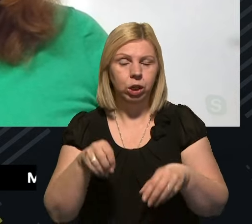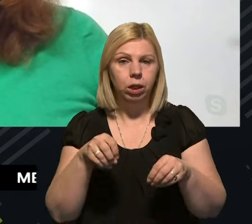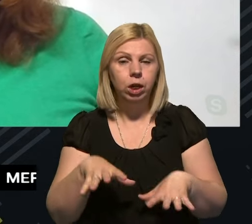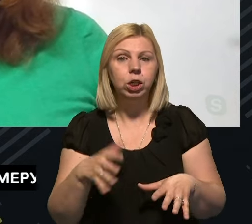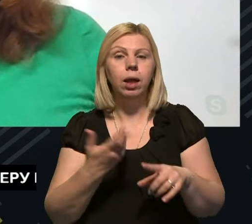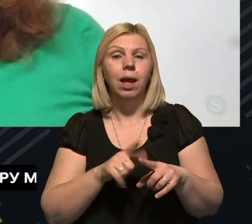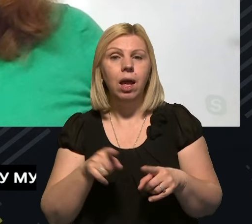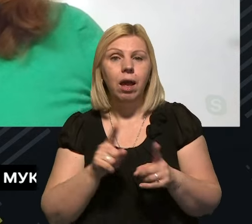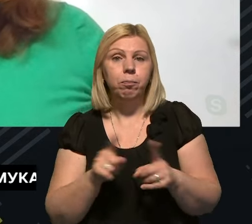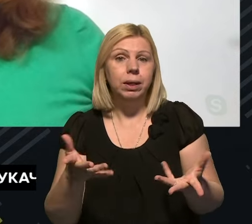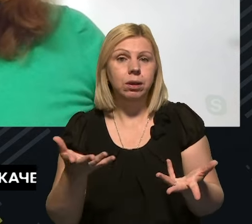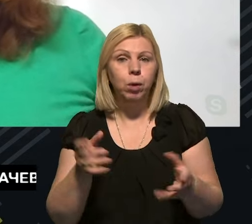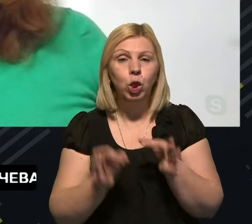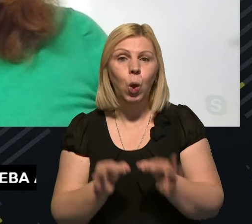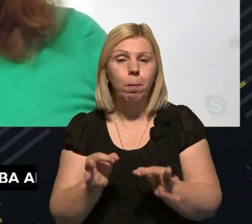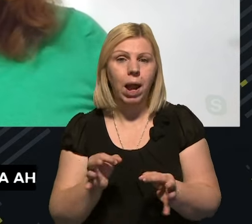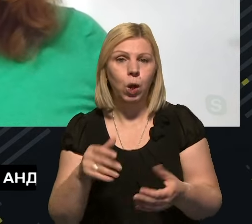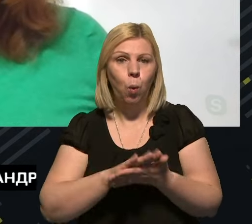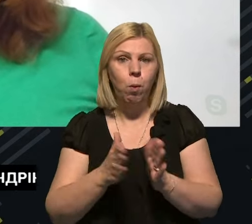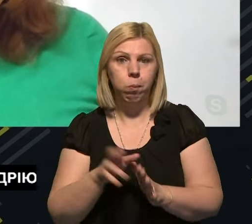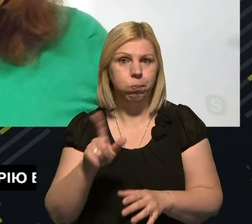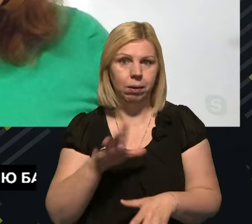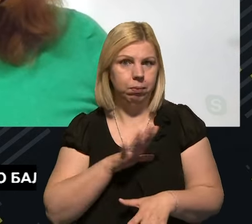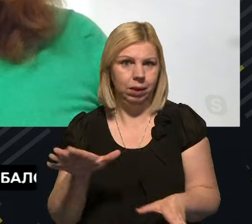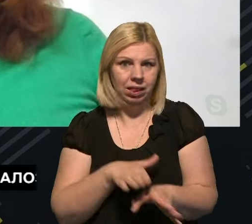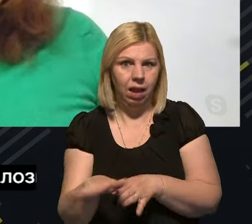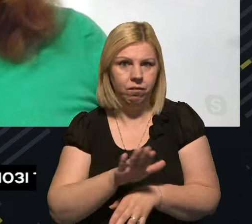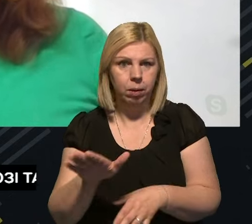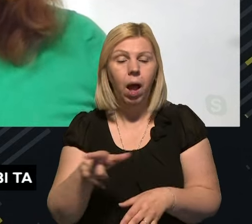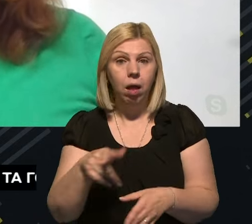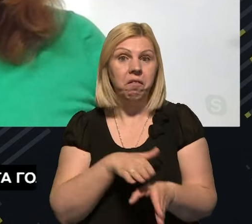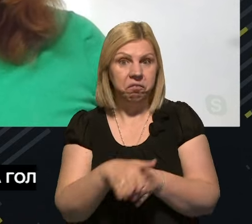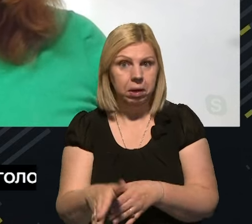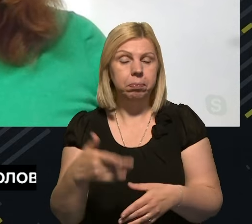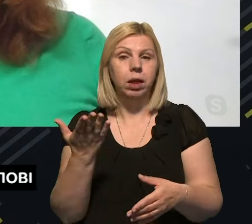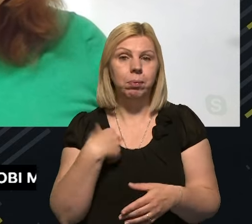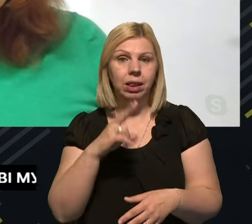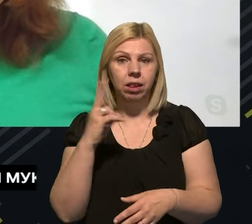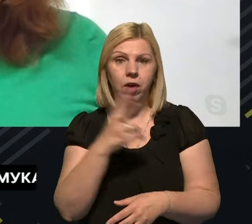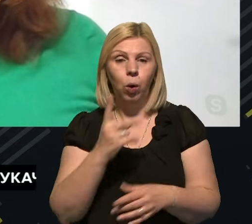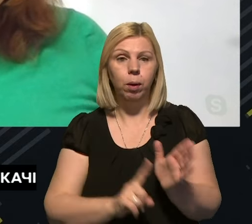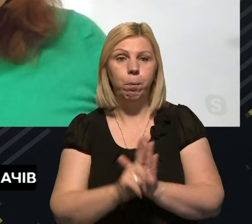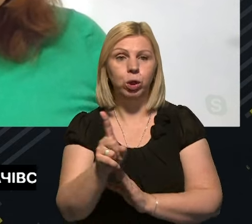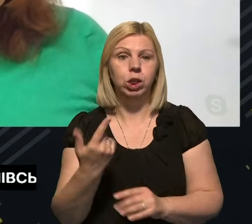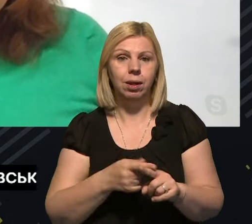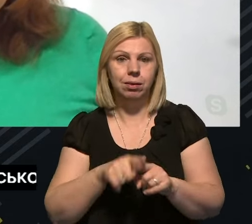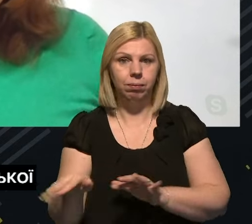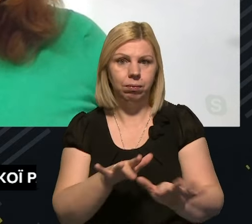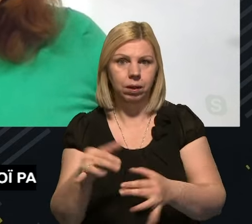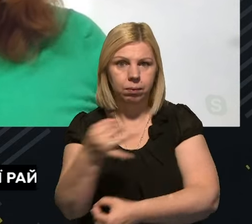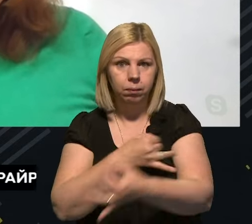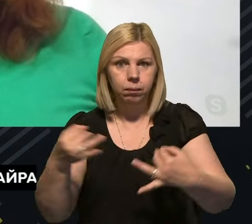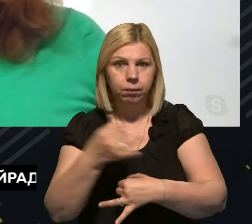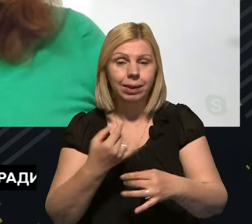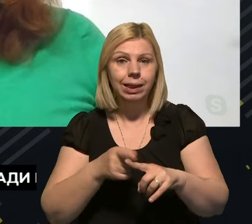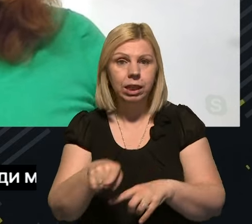яка, в принципі, в нормальних умовах, мабуть, би не відбулася. Але вона відбулася, і ми через два роки починаємо процес переговорів. Тобто